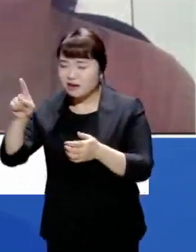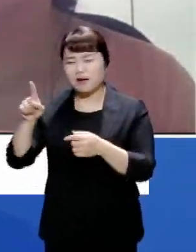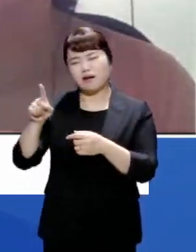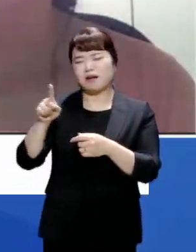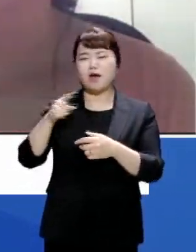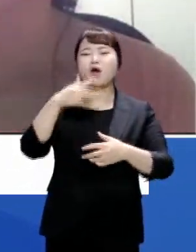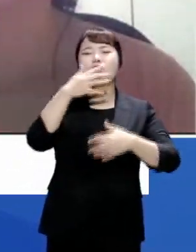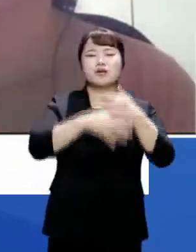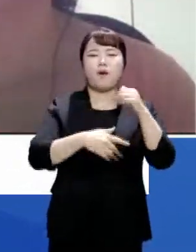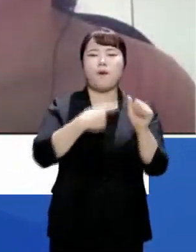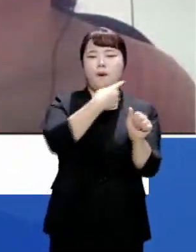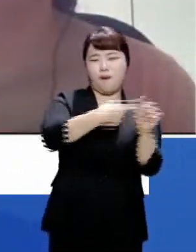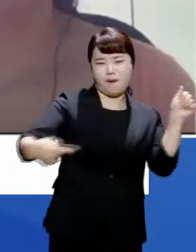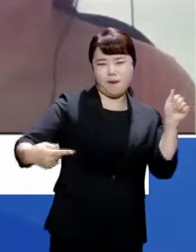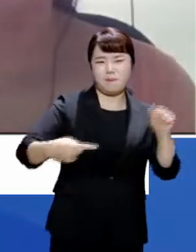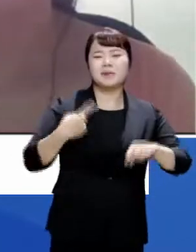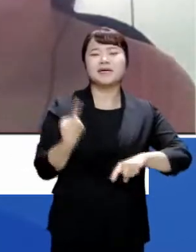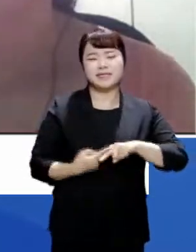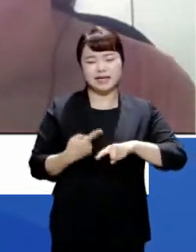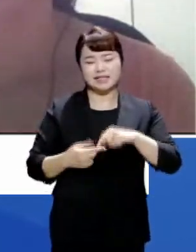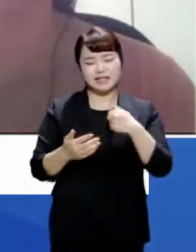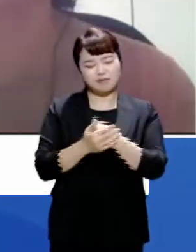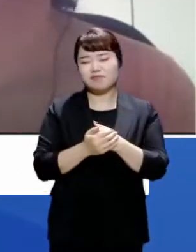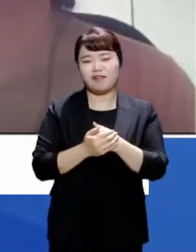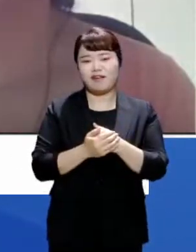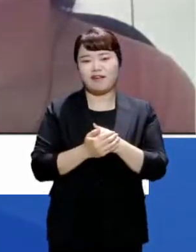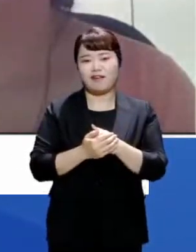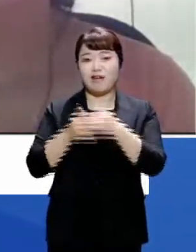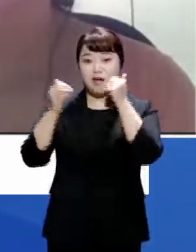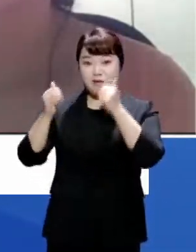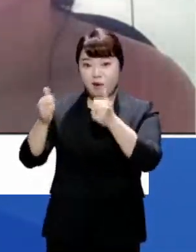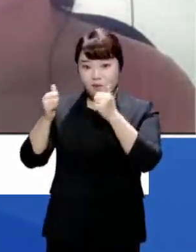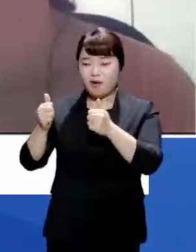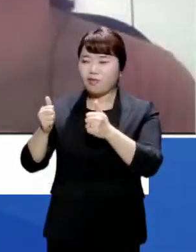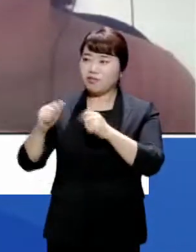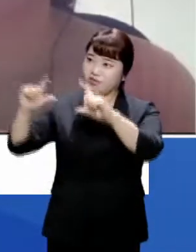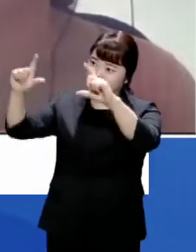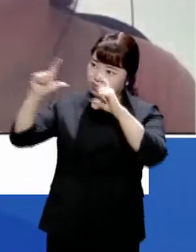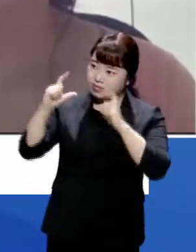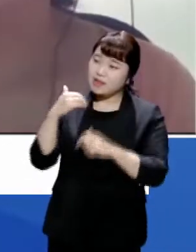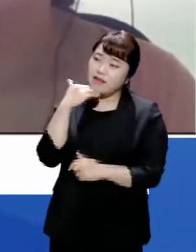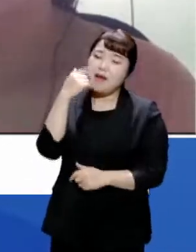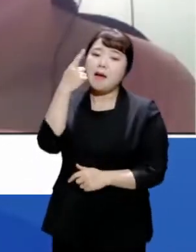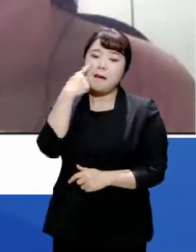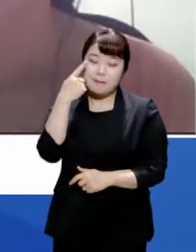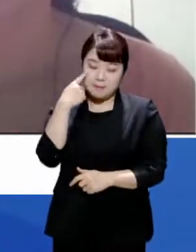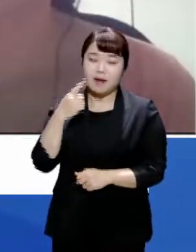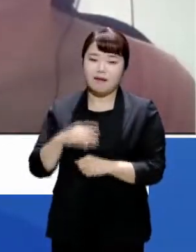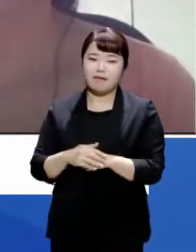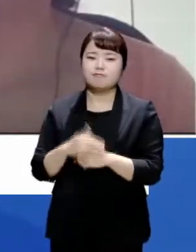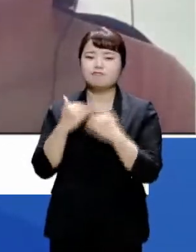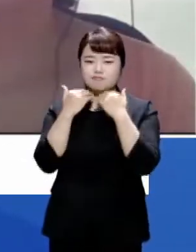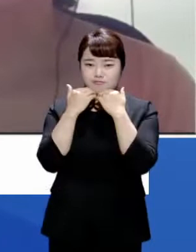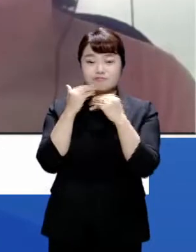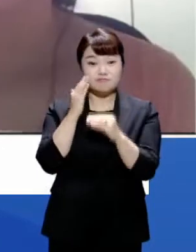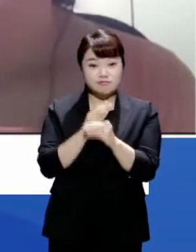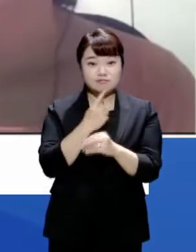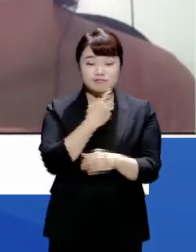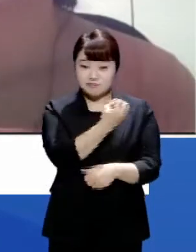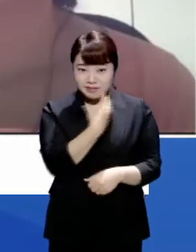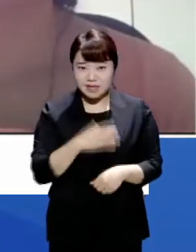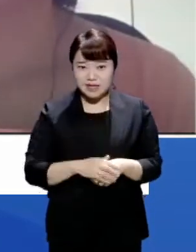영화를 훼손하는 일이기 때문에 그럴 수 없다. 법원의 심판을 겸허히 받아들이겠다고 말씀을 하셨어요.